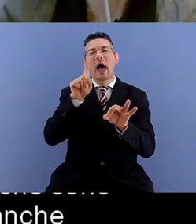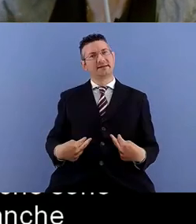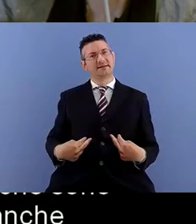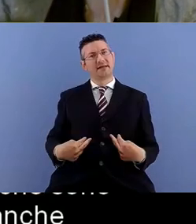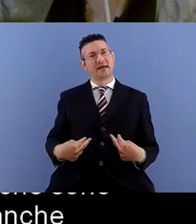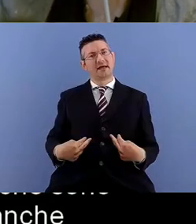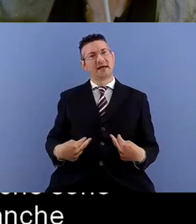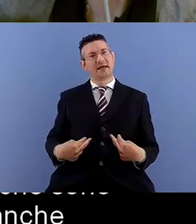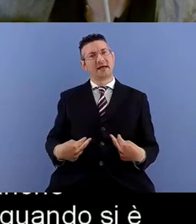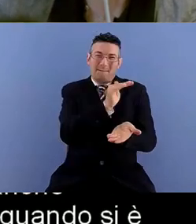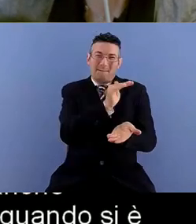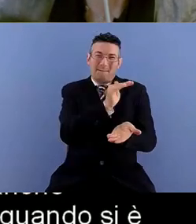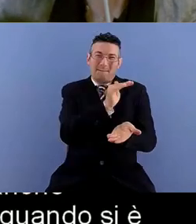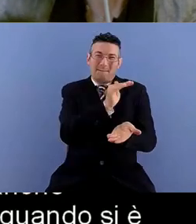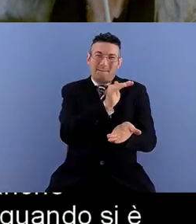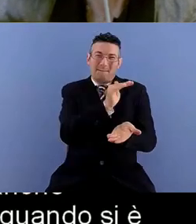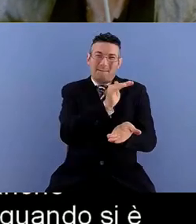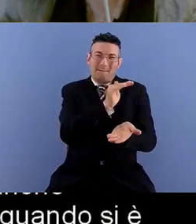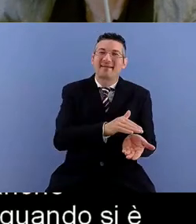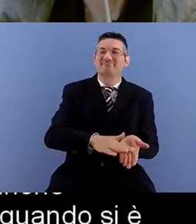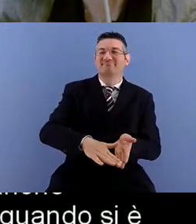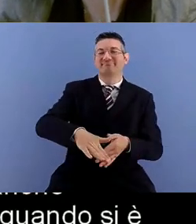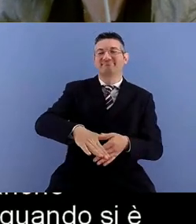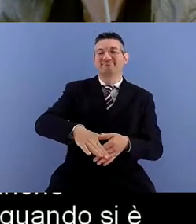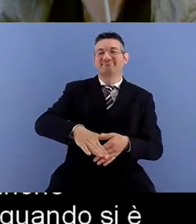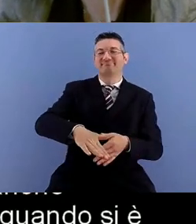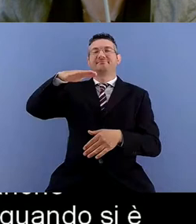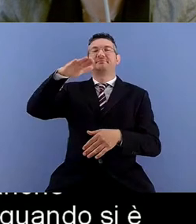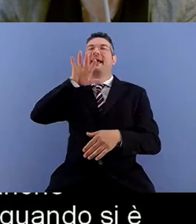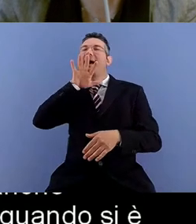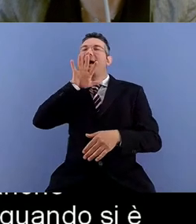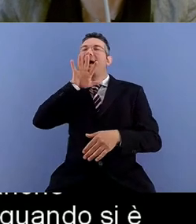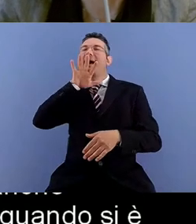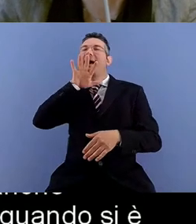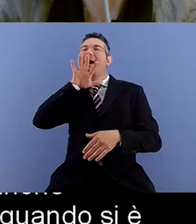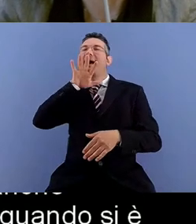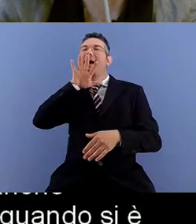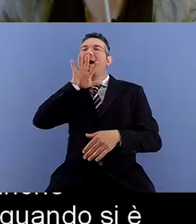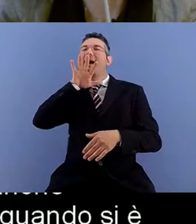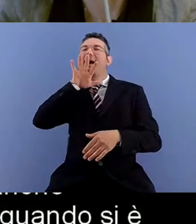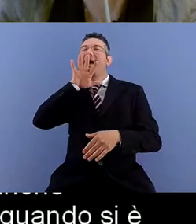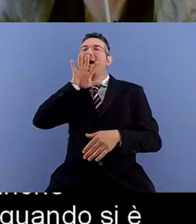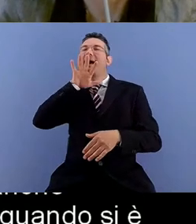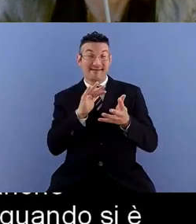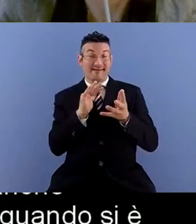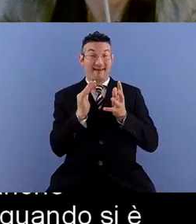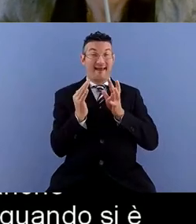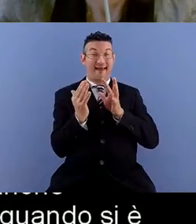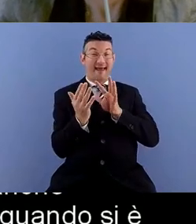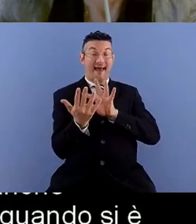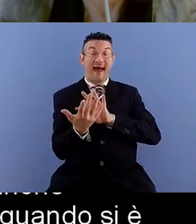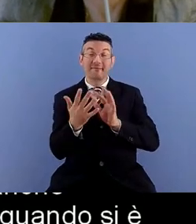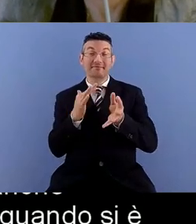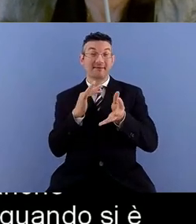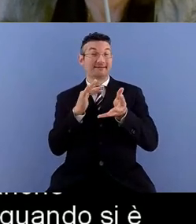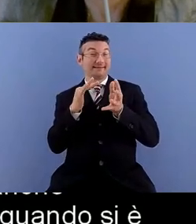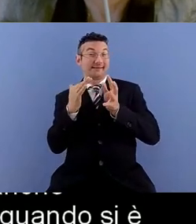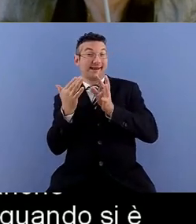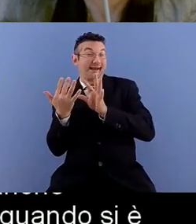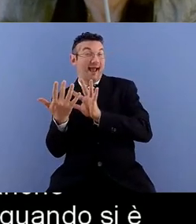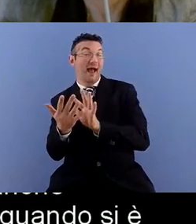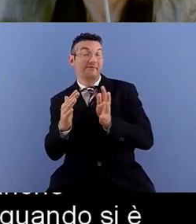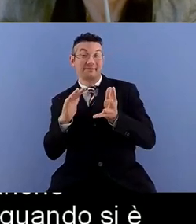bambini a quando si è anziani non si è uguali cioè c'è un'evoluzione quindi